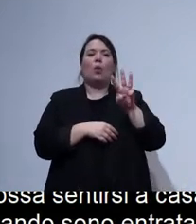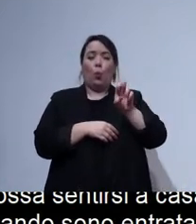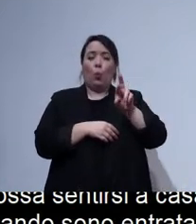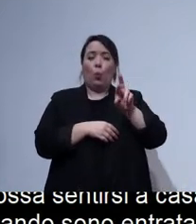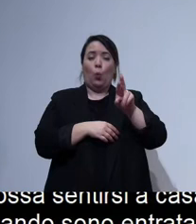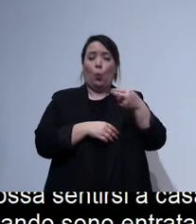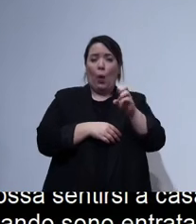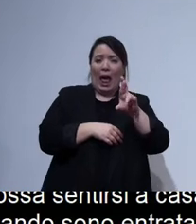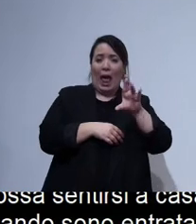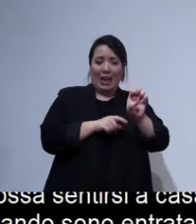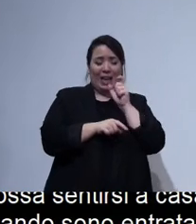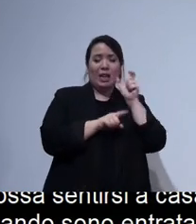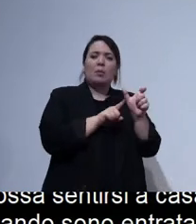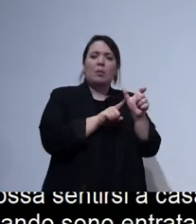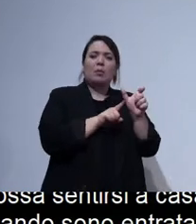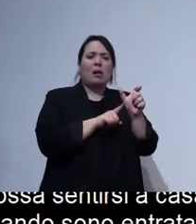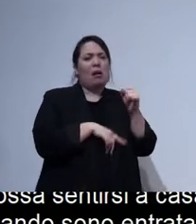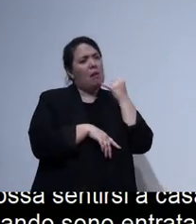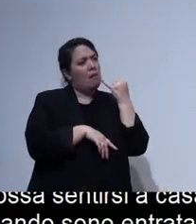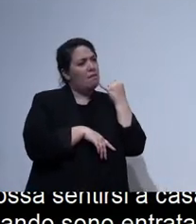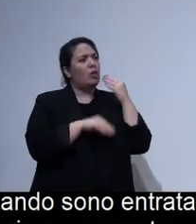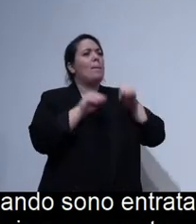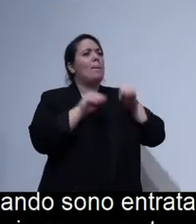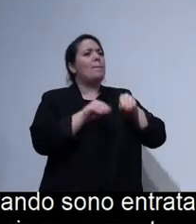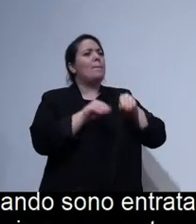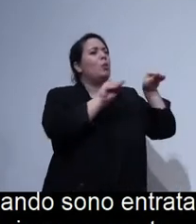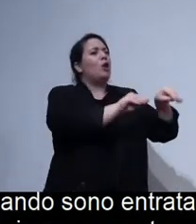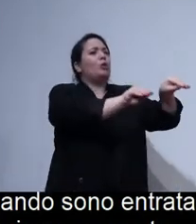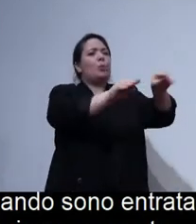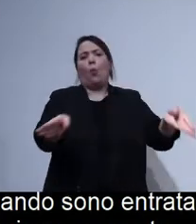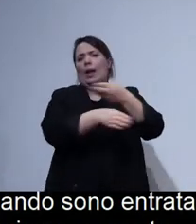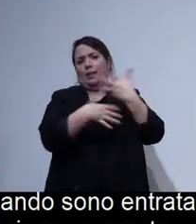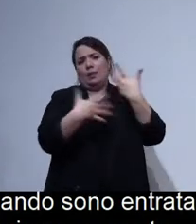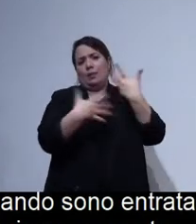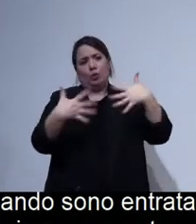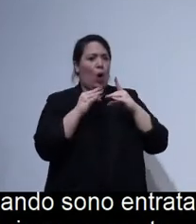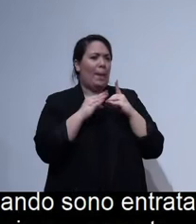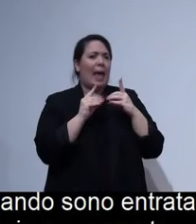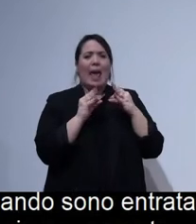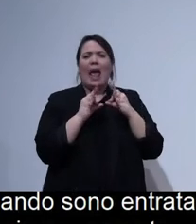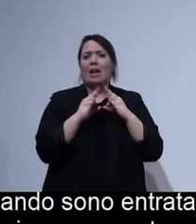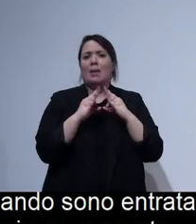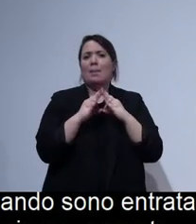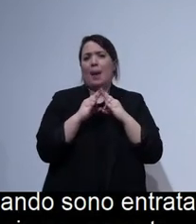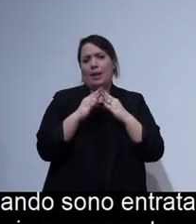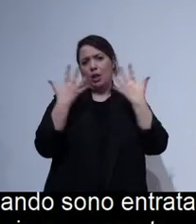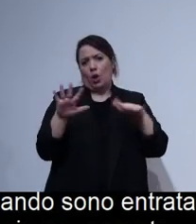andavamo avanti abbastanza rapidi. Airbnb ora è in qualsiasi paese del mondo, c'è stata una crescita veramente